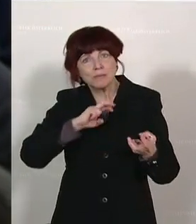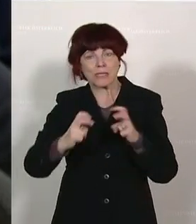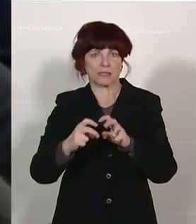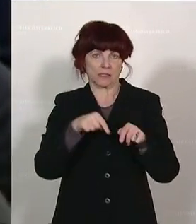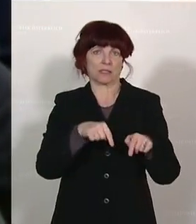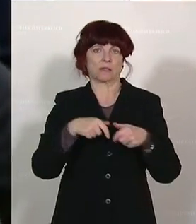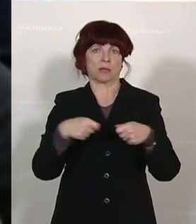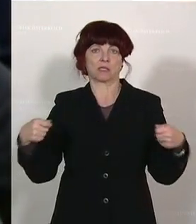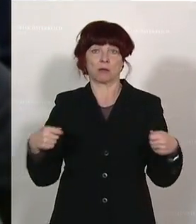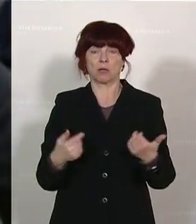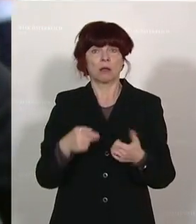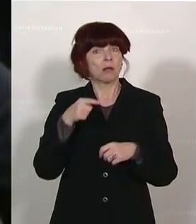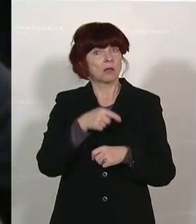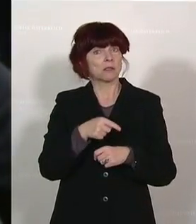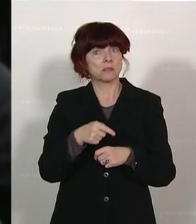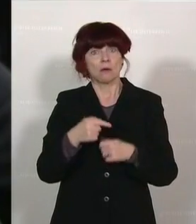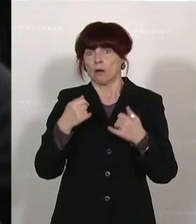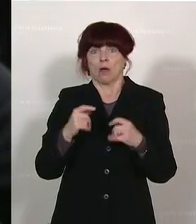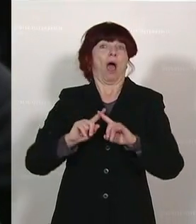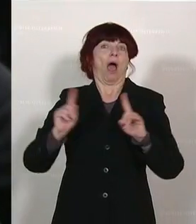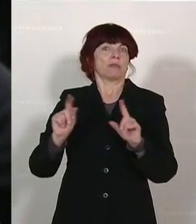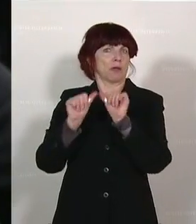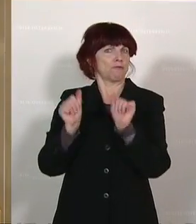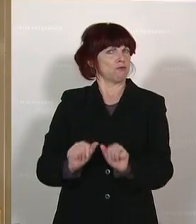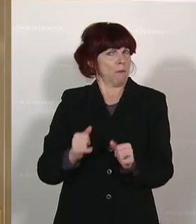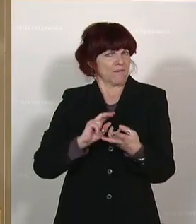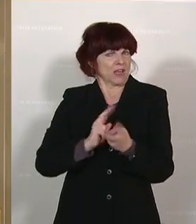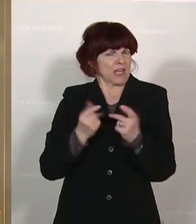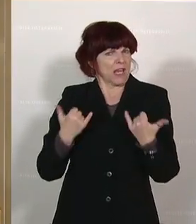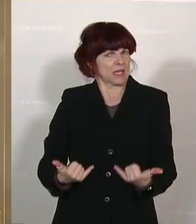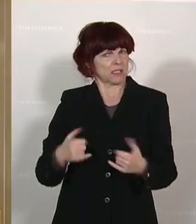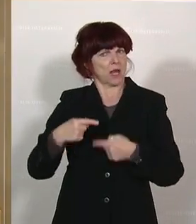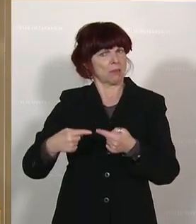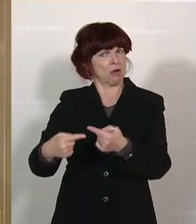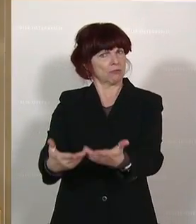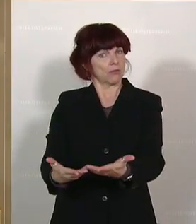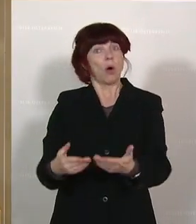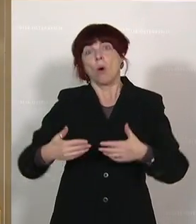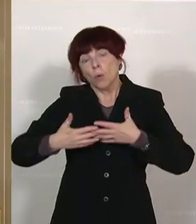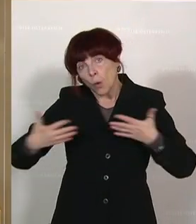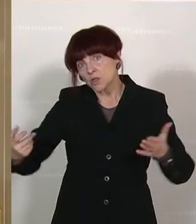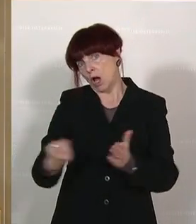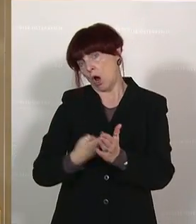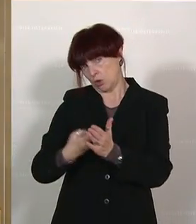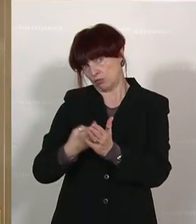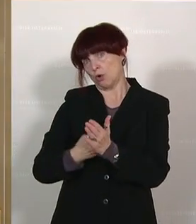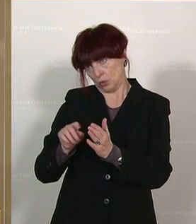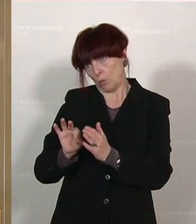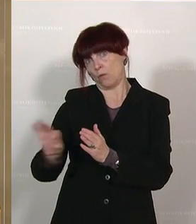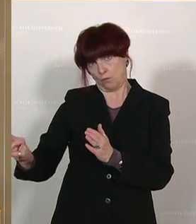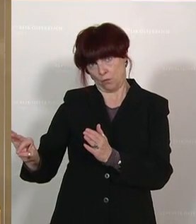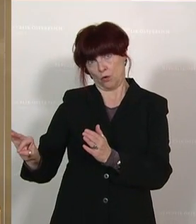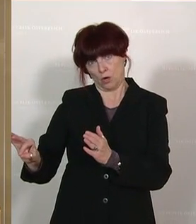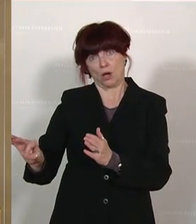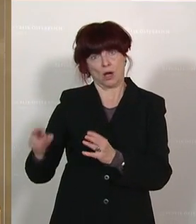anderes, als was da jetzt zurzeit vonstatten geht. Und das auch eine große Herausforderung, die wir Ihnen, wo wir Ihnen einfach sagen,